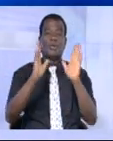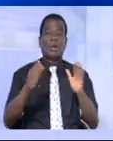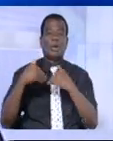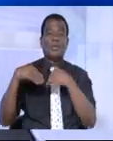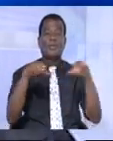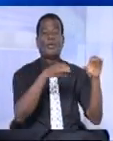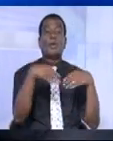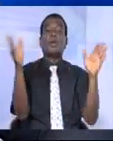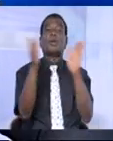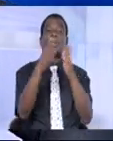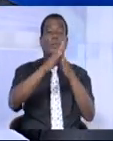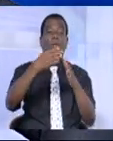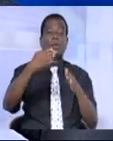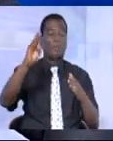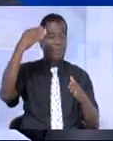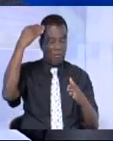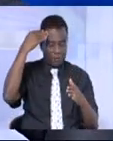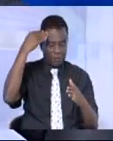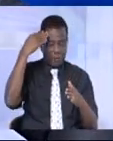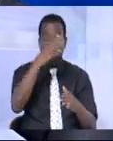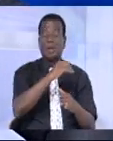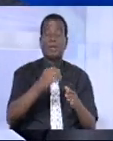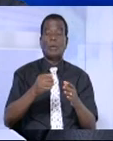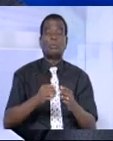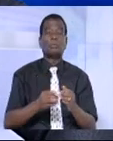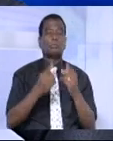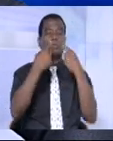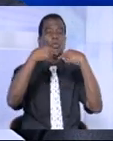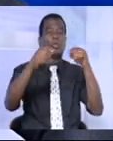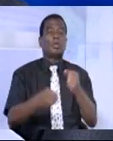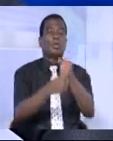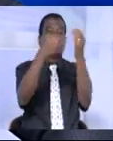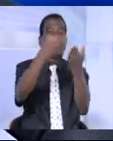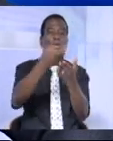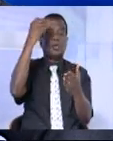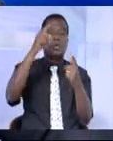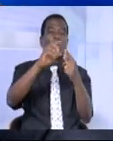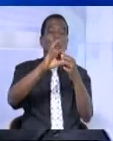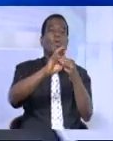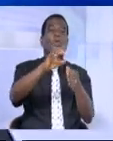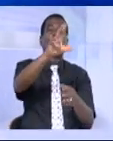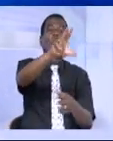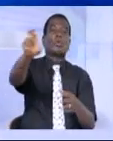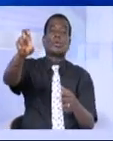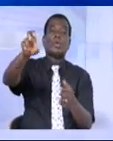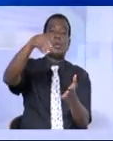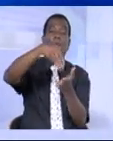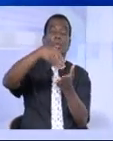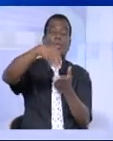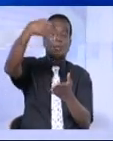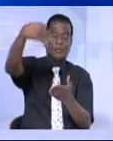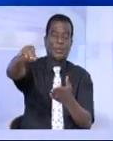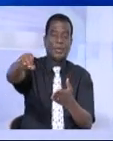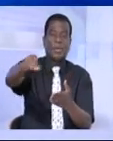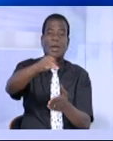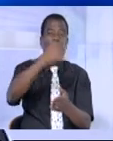annoncé un soutien financier de 300 millions de Français faibles, notamment aux hôteliers, attisants et restaurateurs de Grand-Bassam